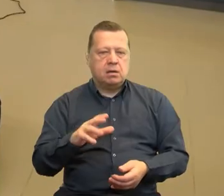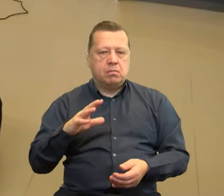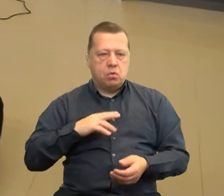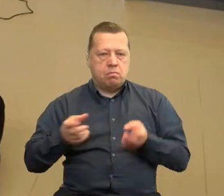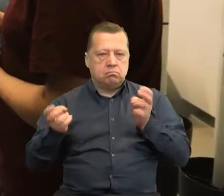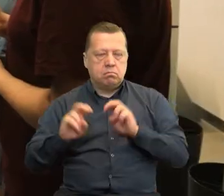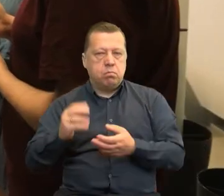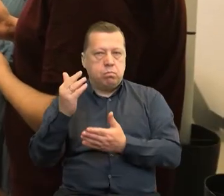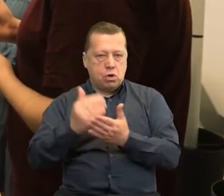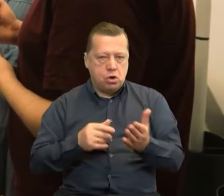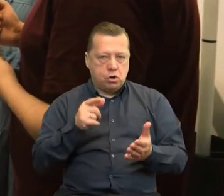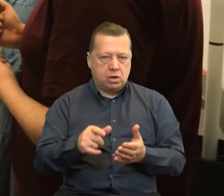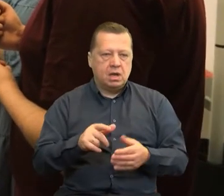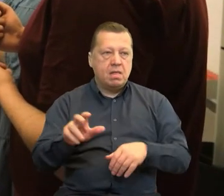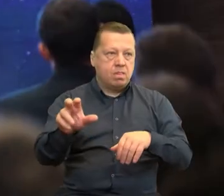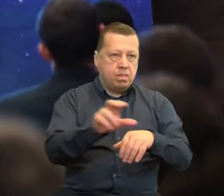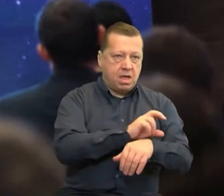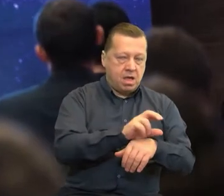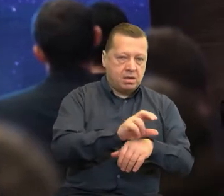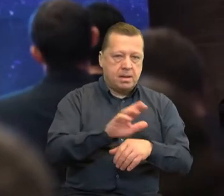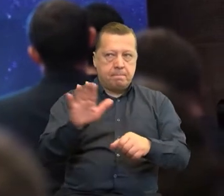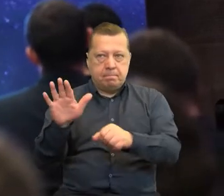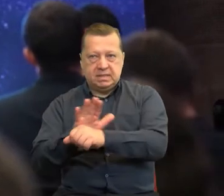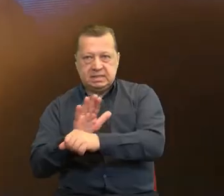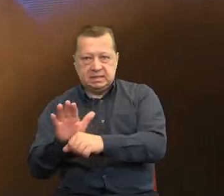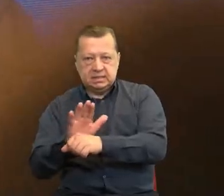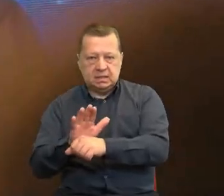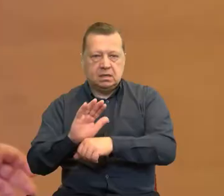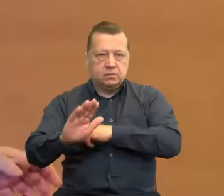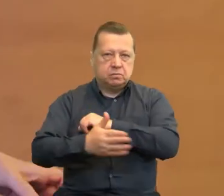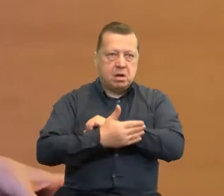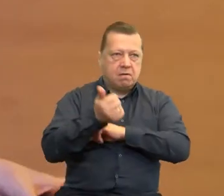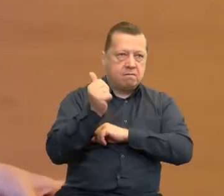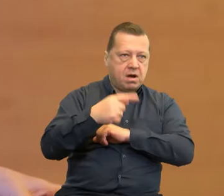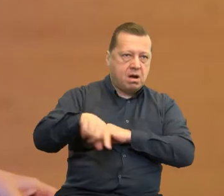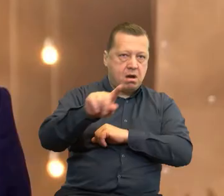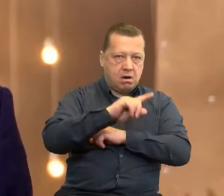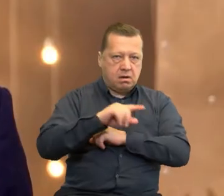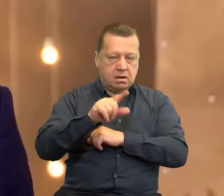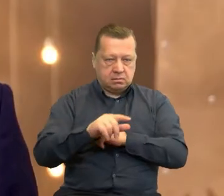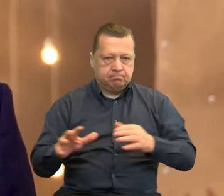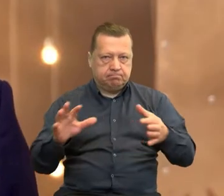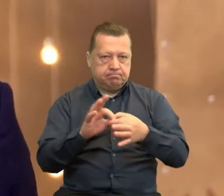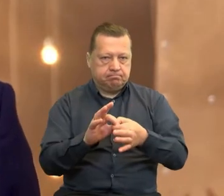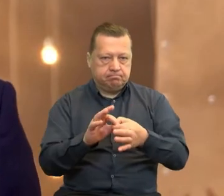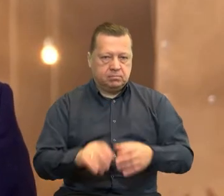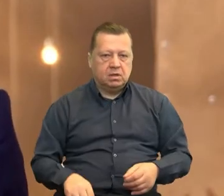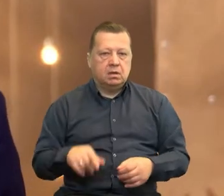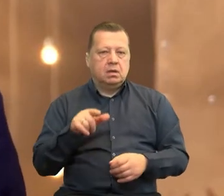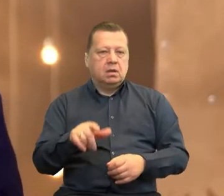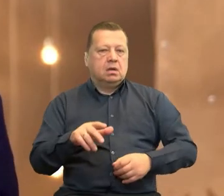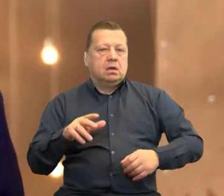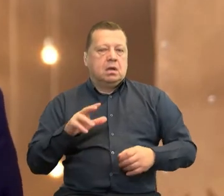program łączący wiedzę techniczną, biznesową oraz wsparcie specjalistów i mentorów. Akceleracja została poprzedzona